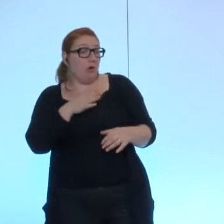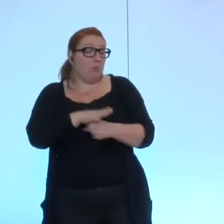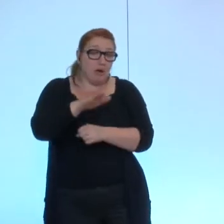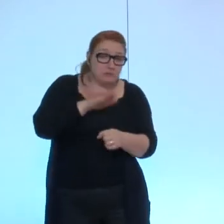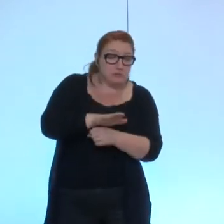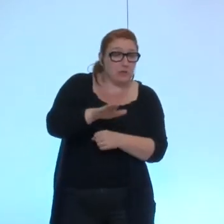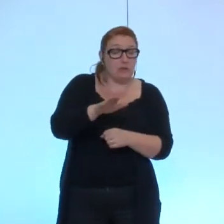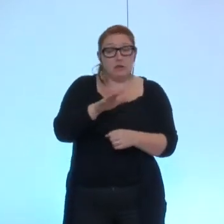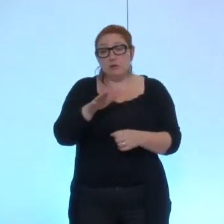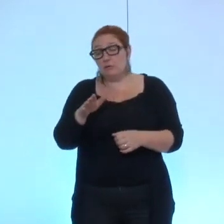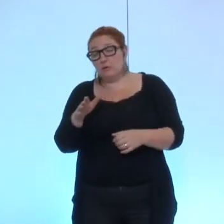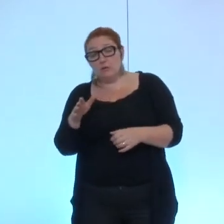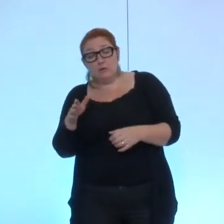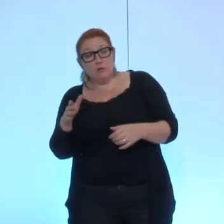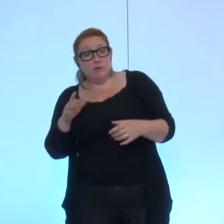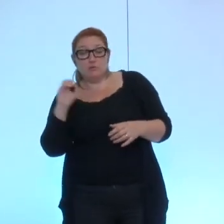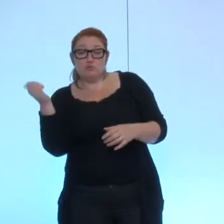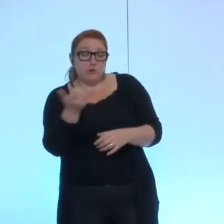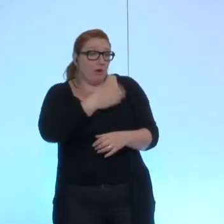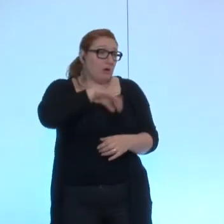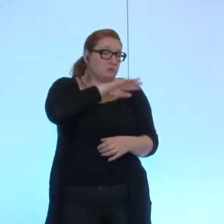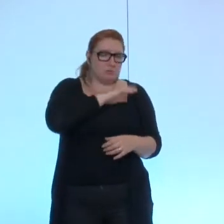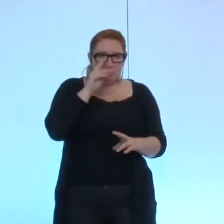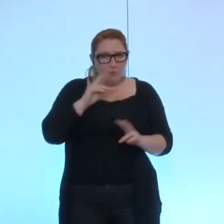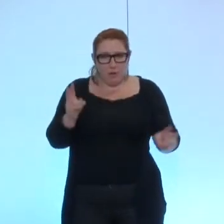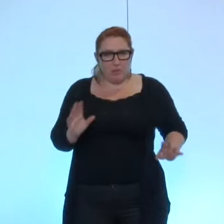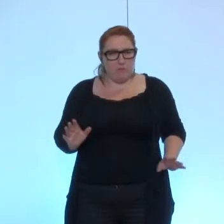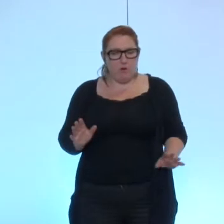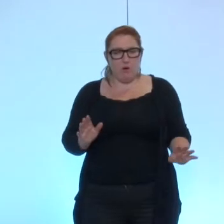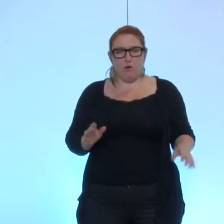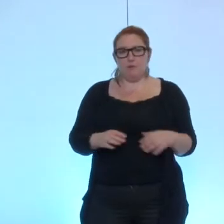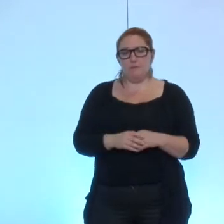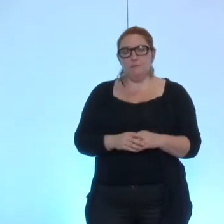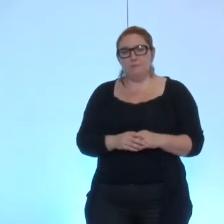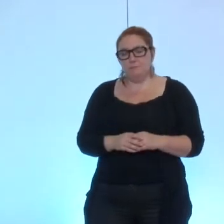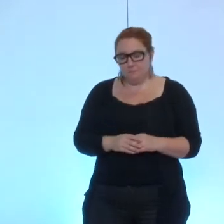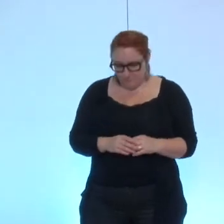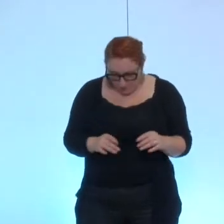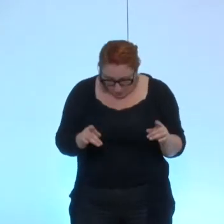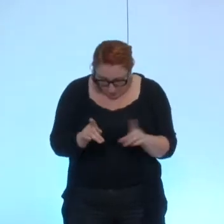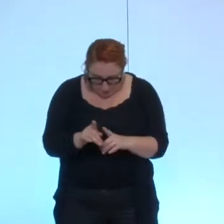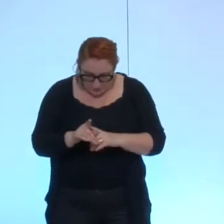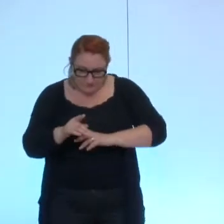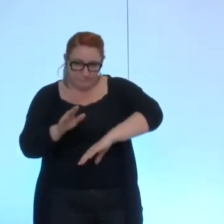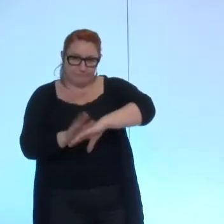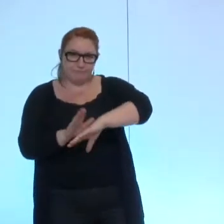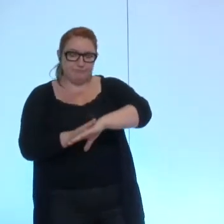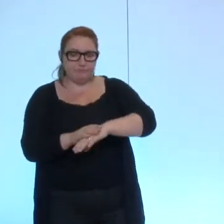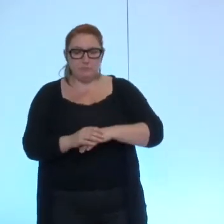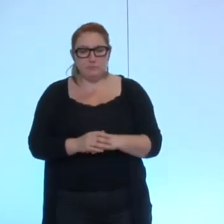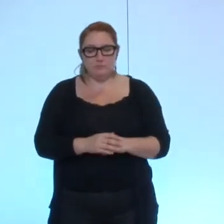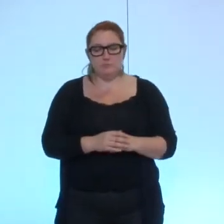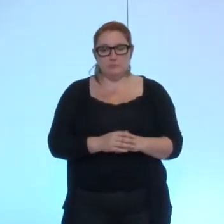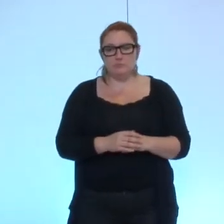en fonction des regards et des responsabilités de chacun des indemnités des élus il est également à souligner puisqu'on